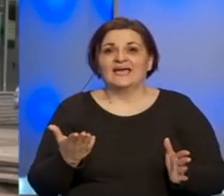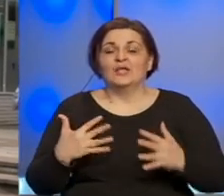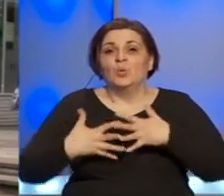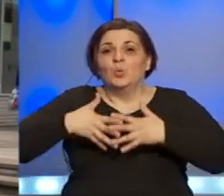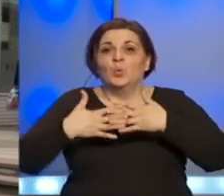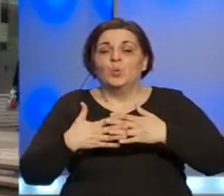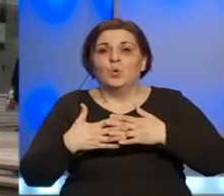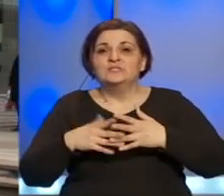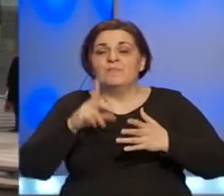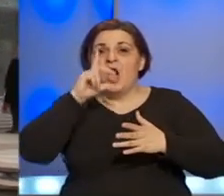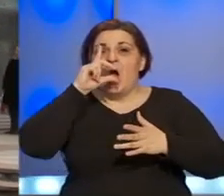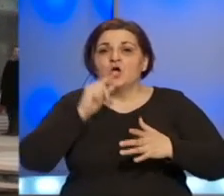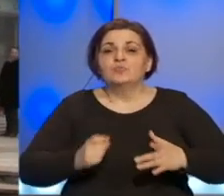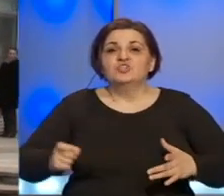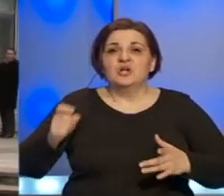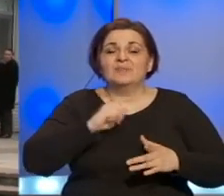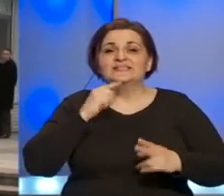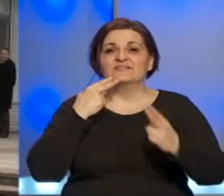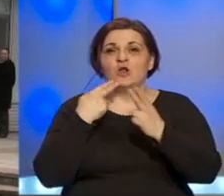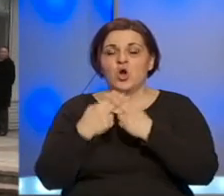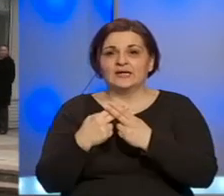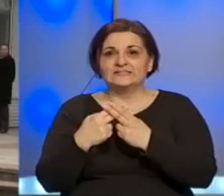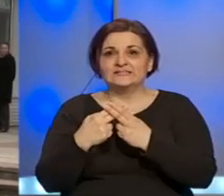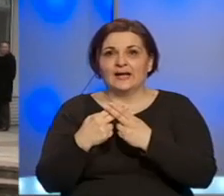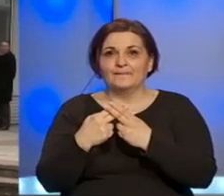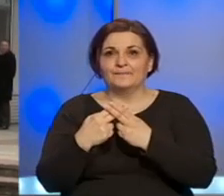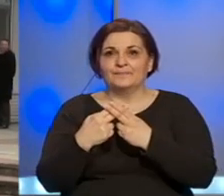saradnji sa opštinskom organizacijom Crvenog krsta.